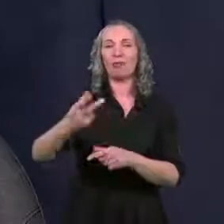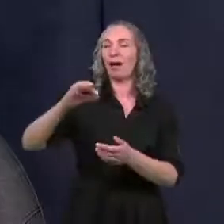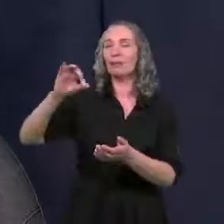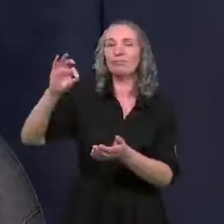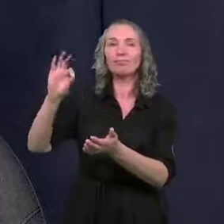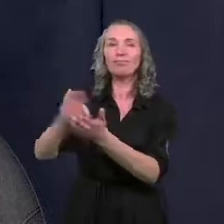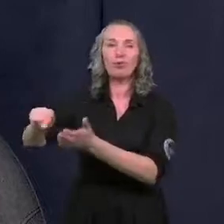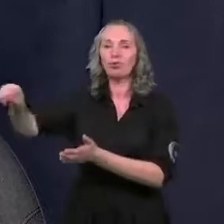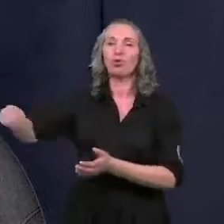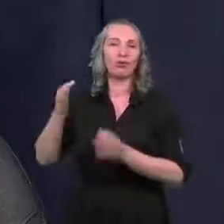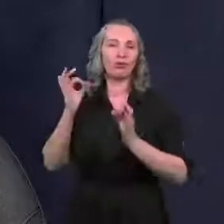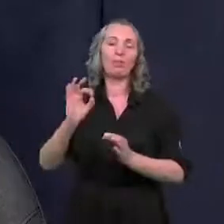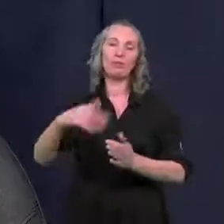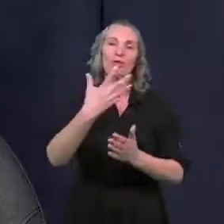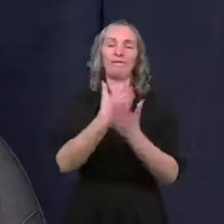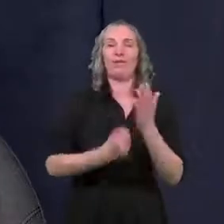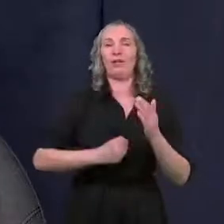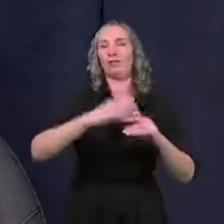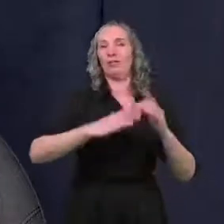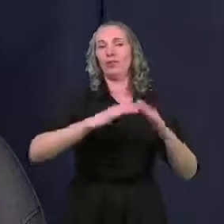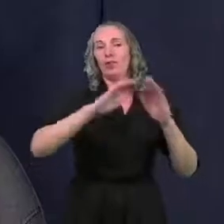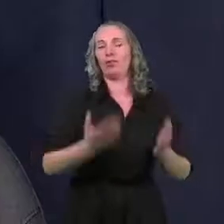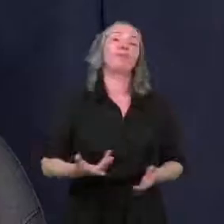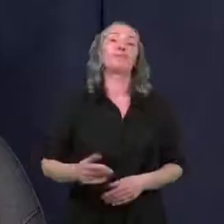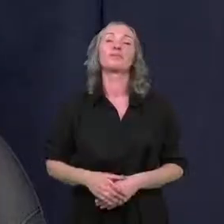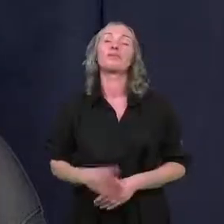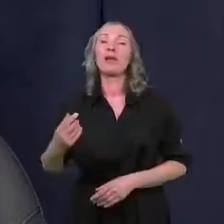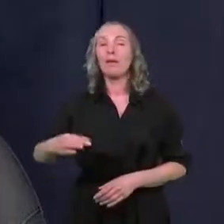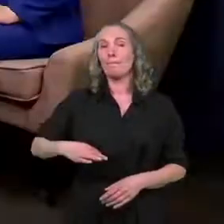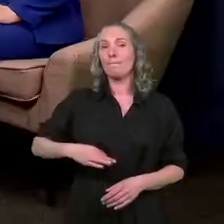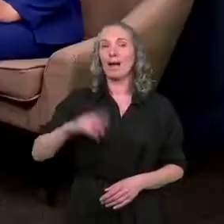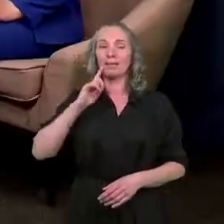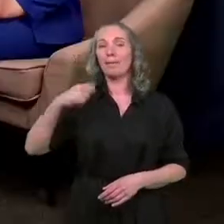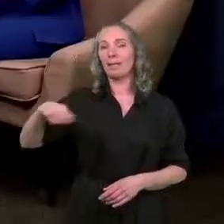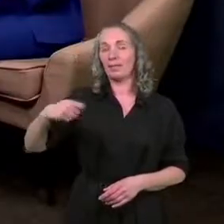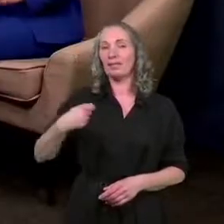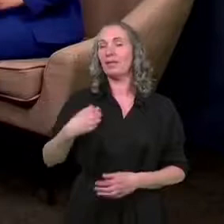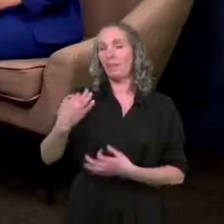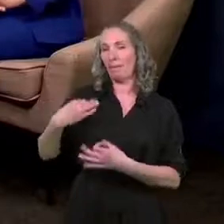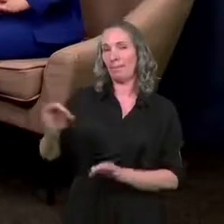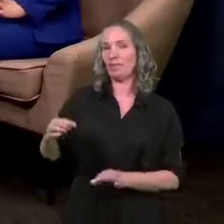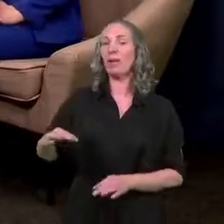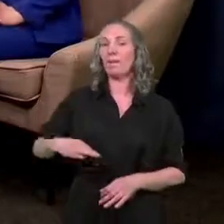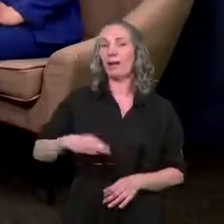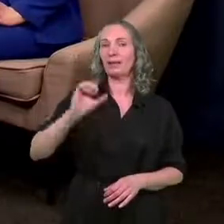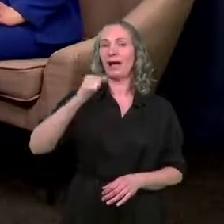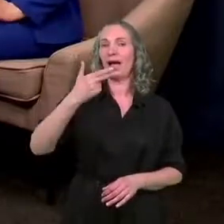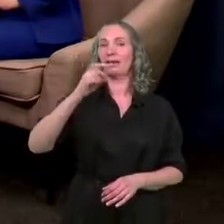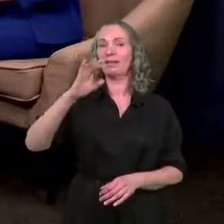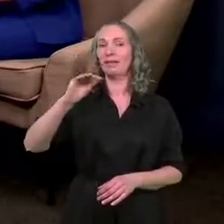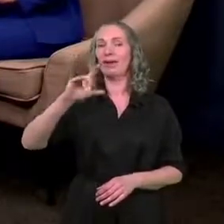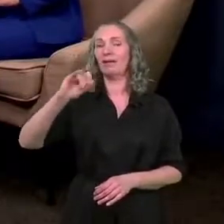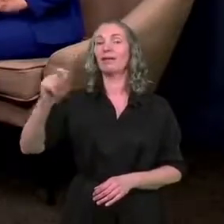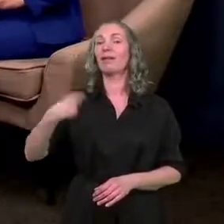można byłoby na ten cel wykorzystać. Jeśli Pan Prezydent pozwoli, Pani Angelika, to ja